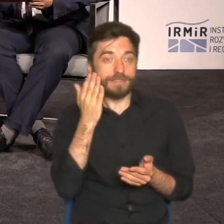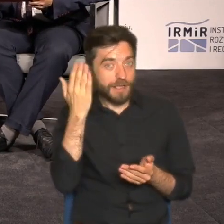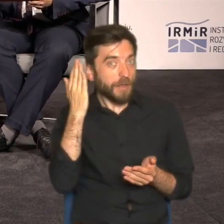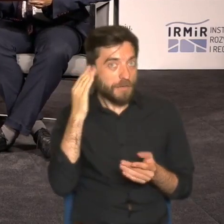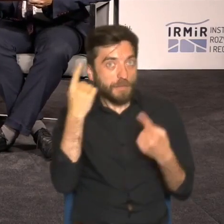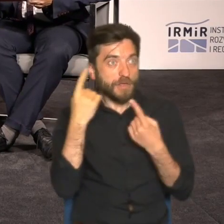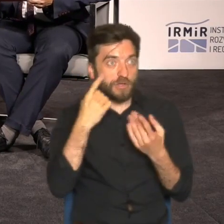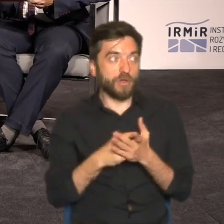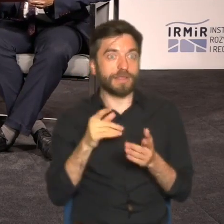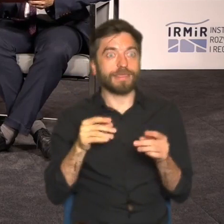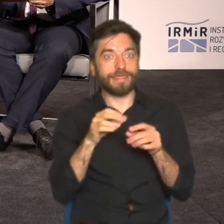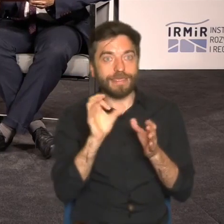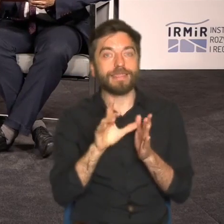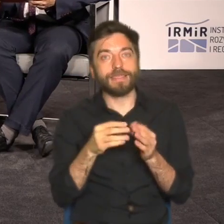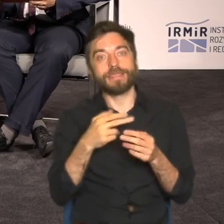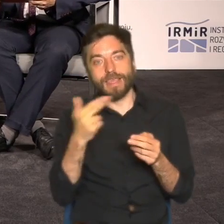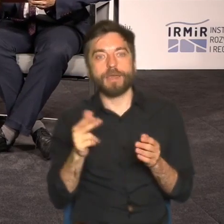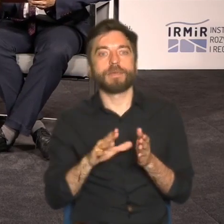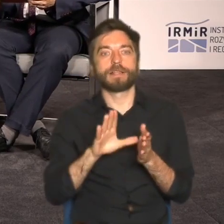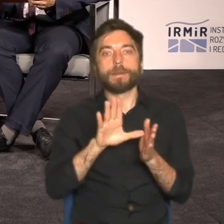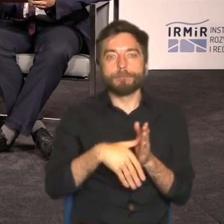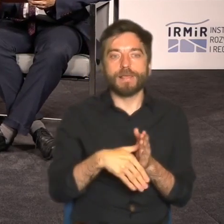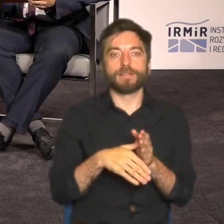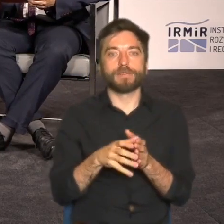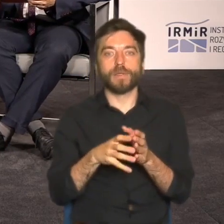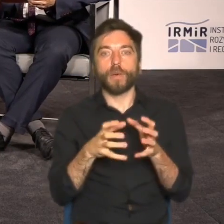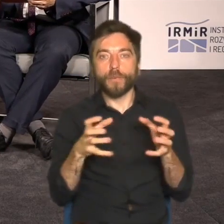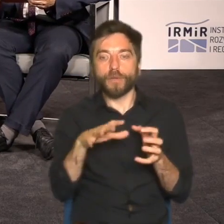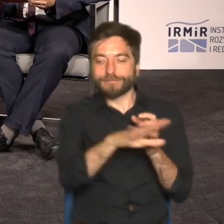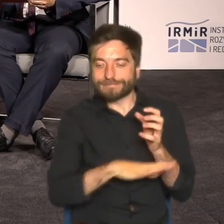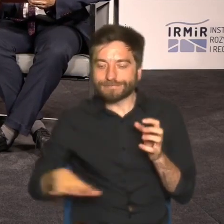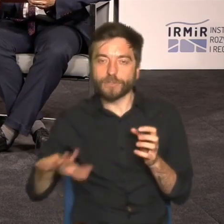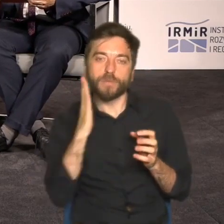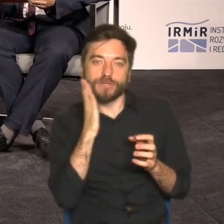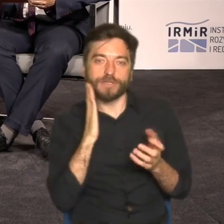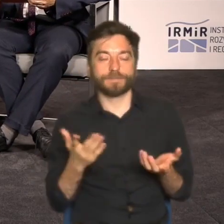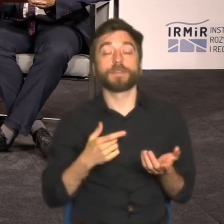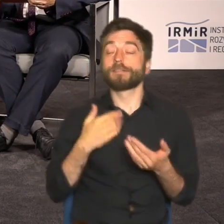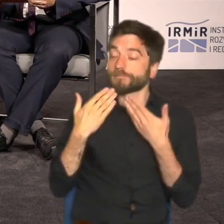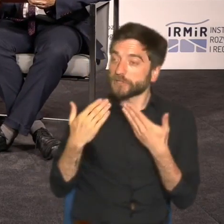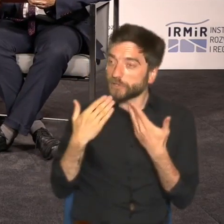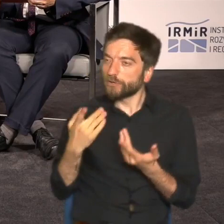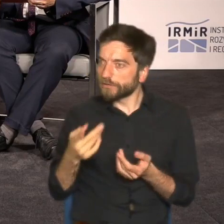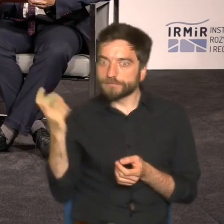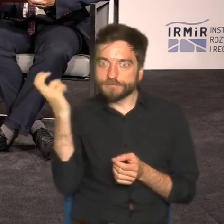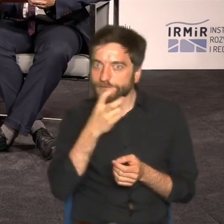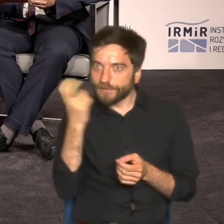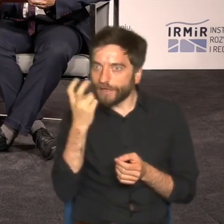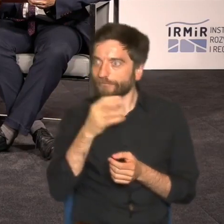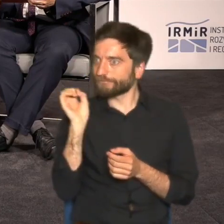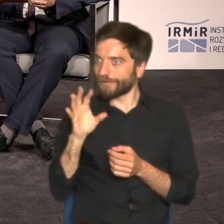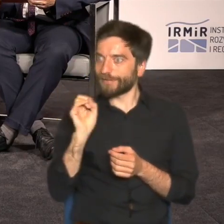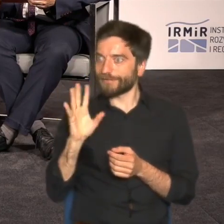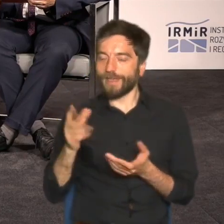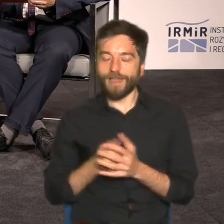Proszę bardzo. Bardzo dziękuję. Dziękuję też mojemu przedmówcy za niezwykle interesującą prezentację,